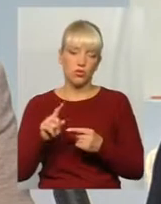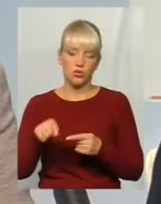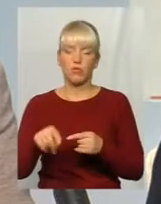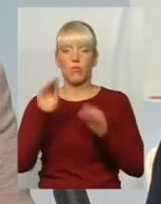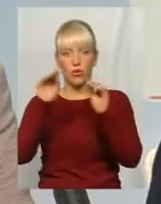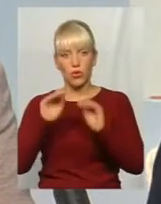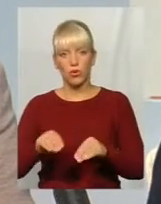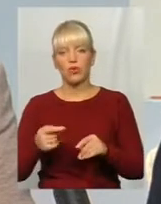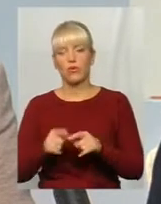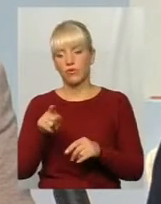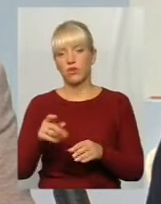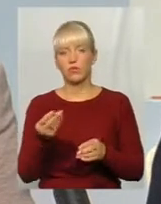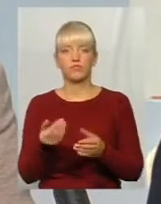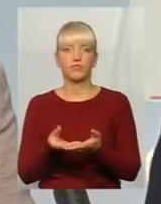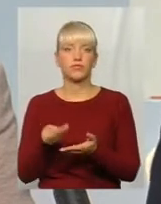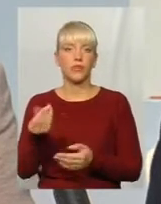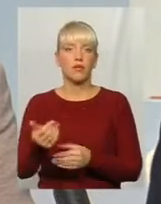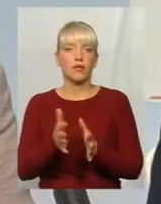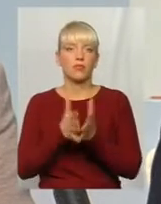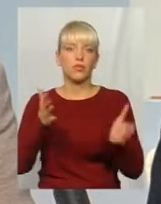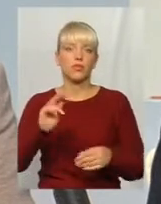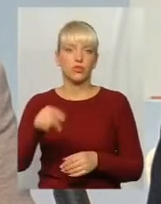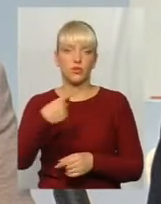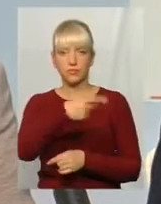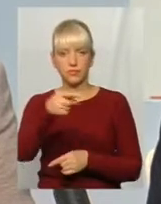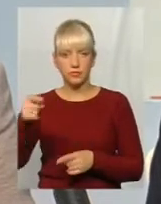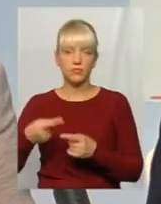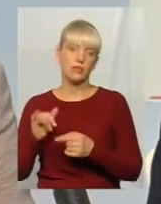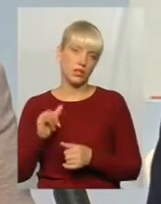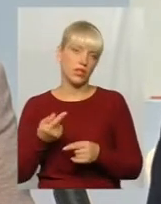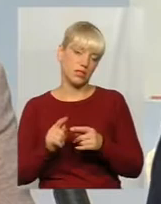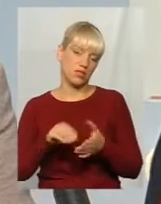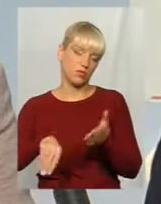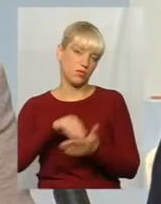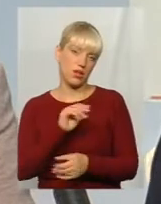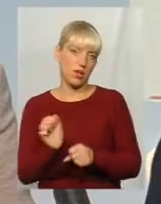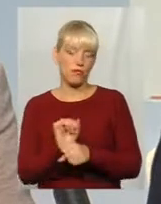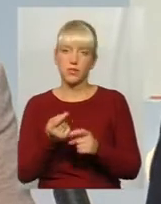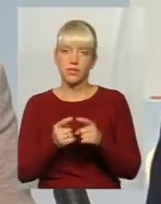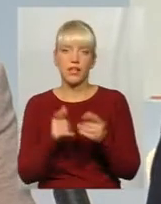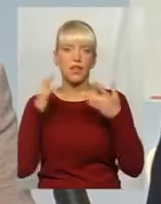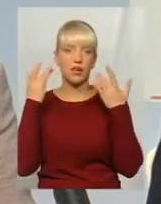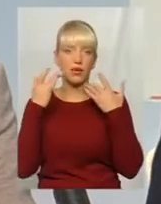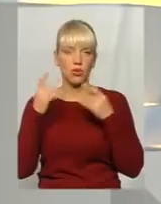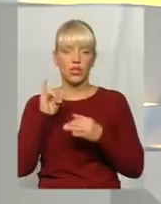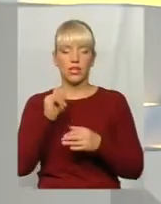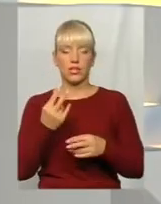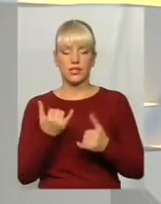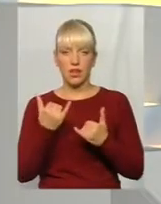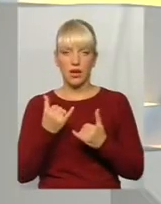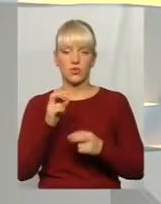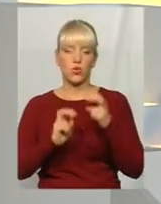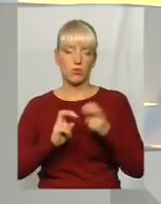написано, що він надав найбільшу ціну. Все, людина купила автомобіль. Дуже легко. Тобто зараз комунальні підприємства мають лише